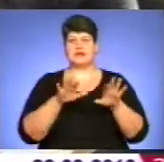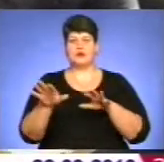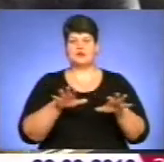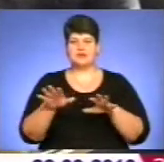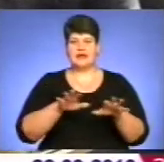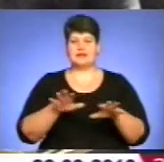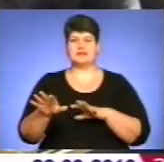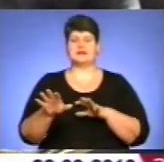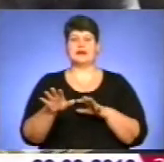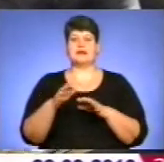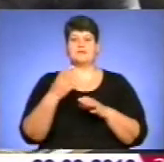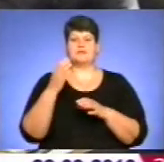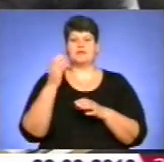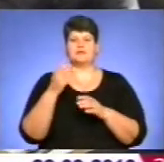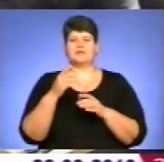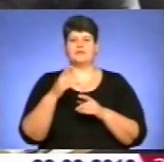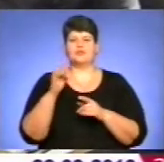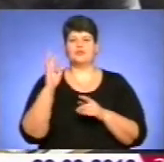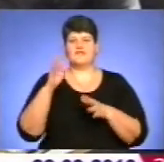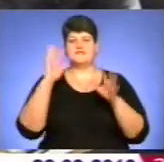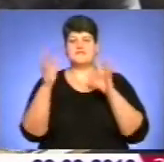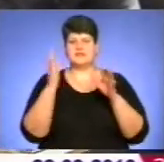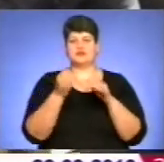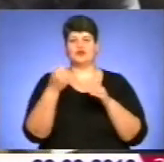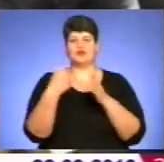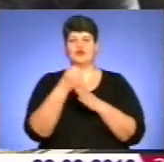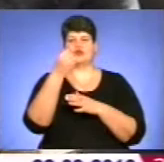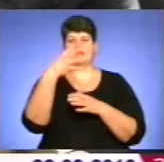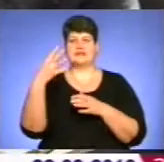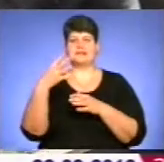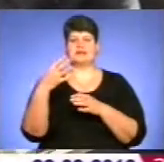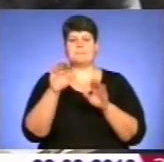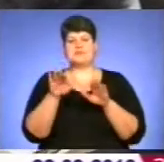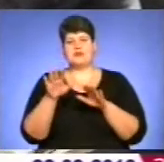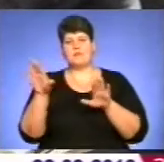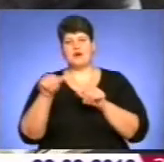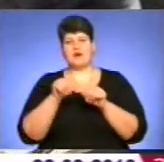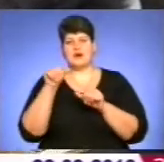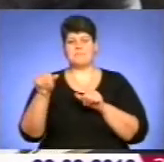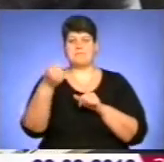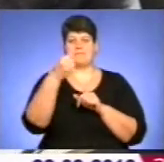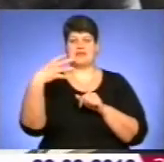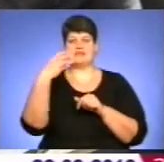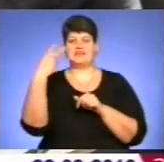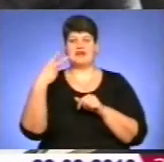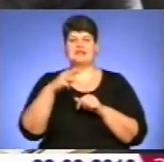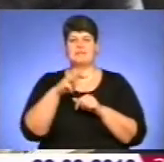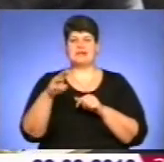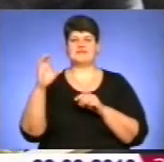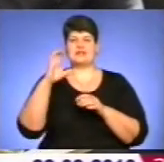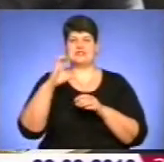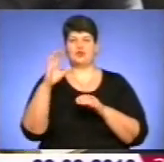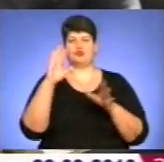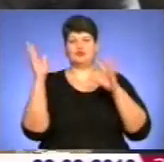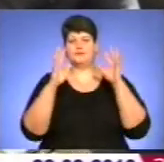вітер, північний від 9 до 14 метрів, місцями 15-20 метрів за секунду хортовини. Температура